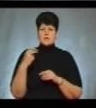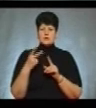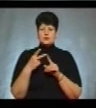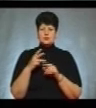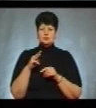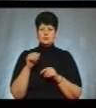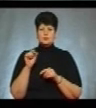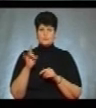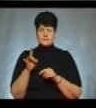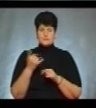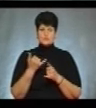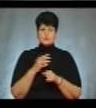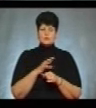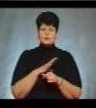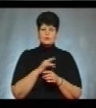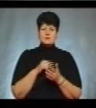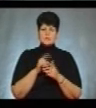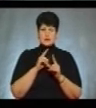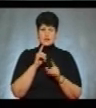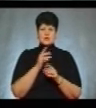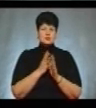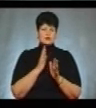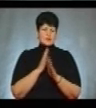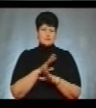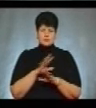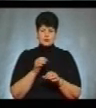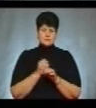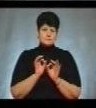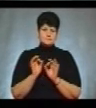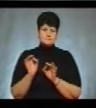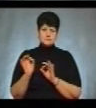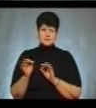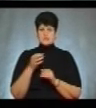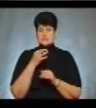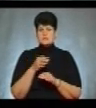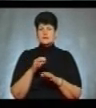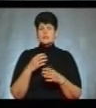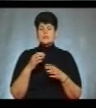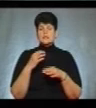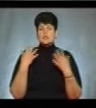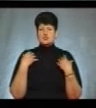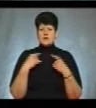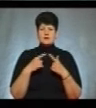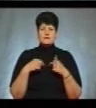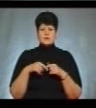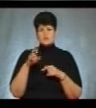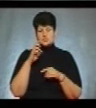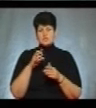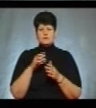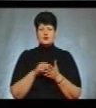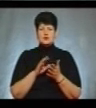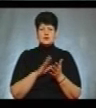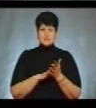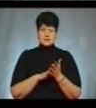Тернопільській міськраді. Черг не було, працювали у звичному режимі, повідомила начальник відділу ведення Державного реєстру виборців